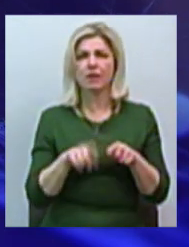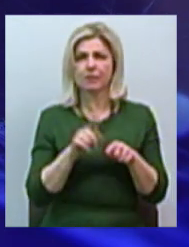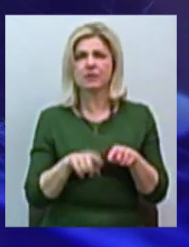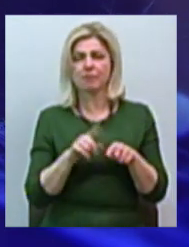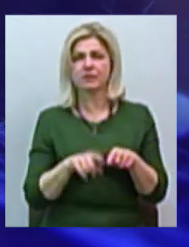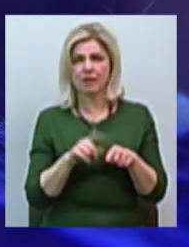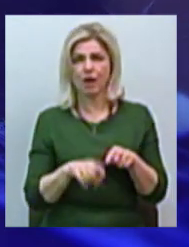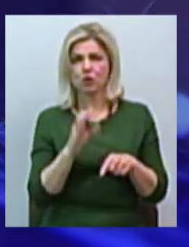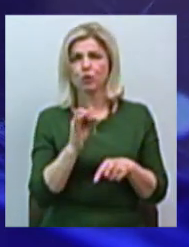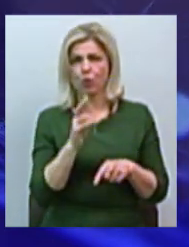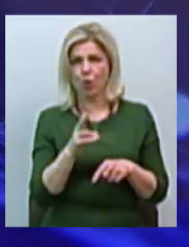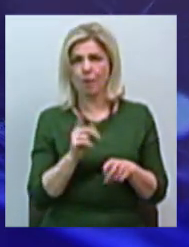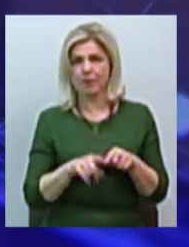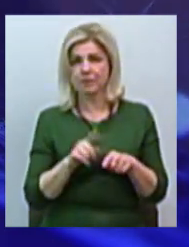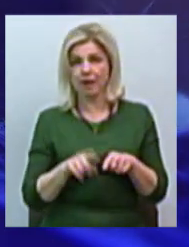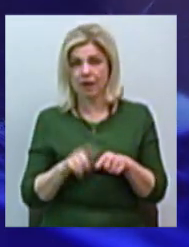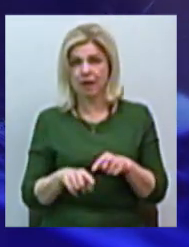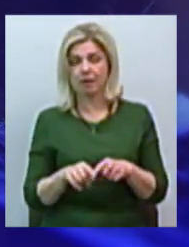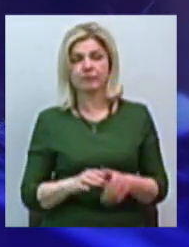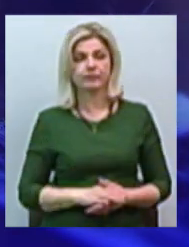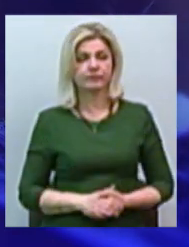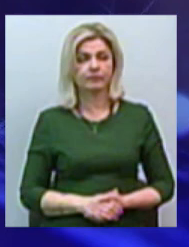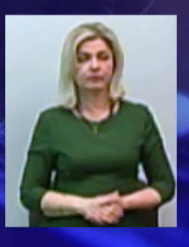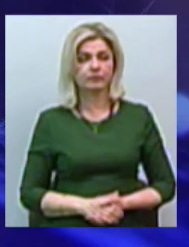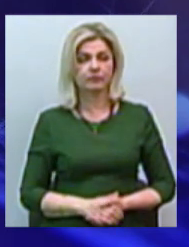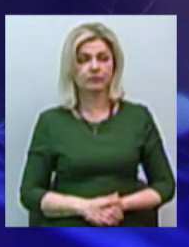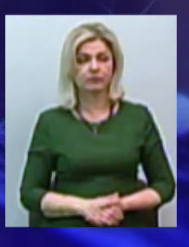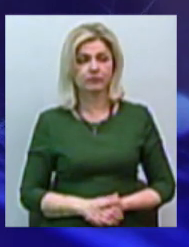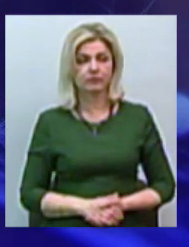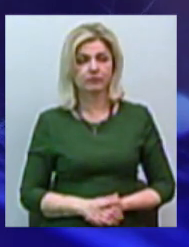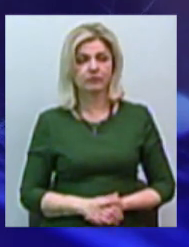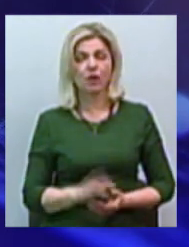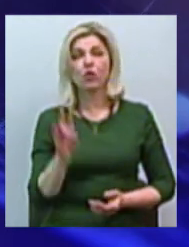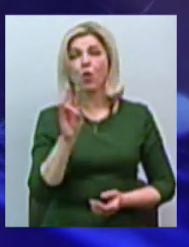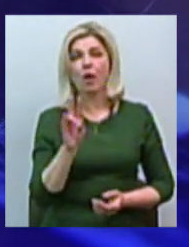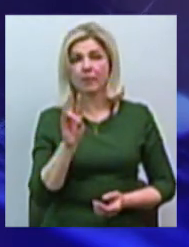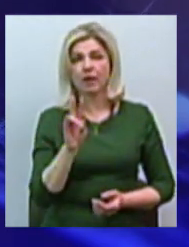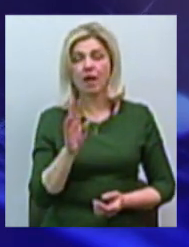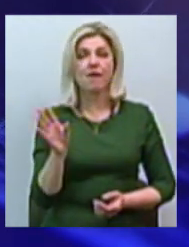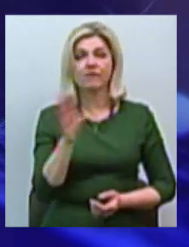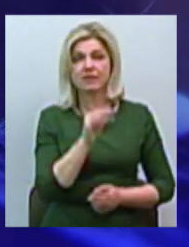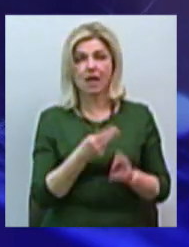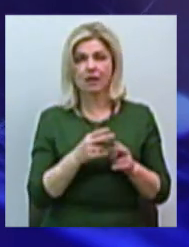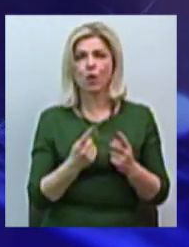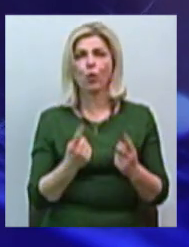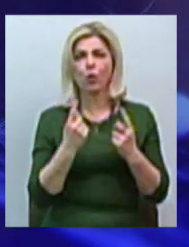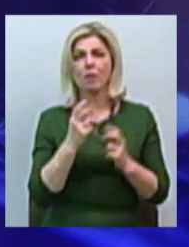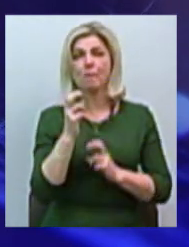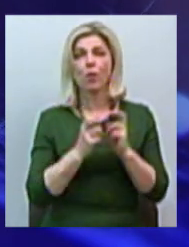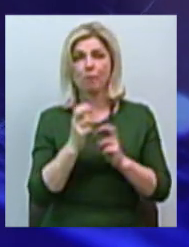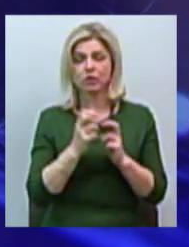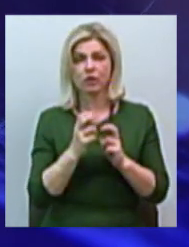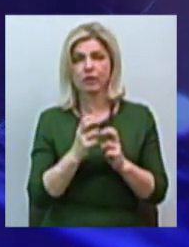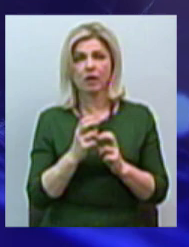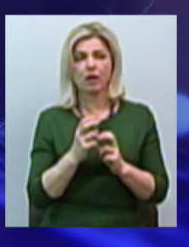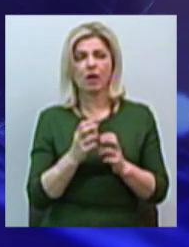быстрей, быстрей. І, як правило, в ноябрі місяці всі ці крупні промисленні холдінги, як